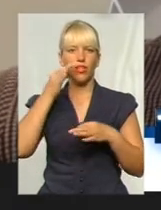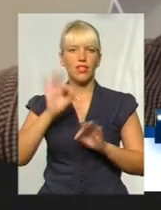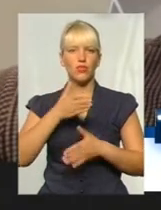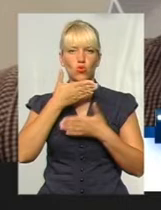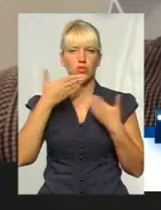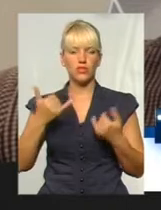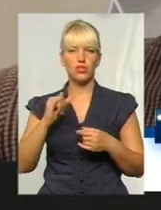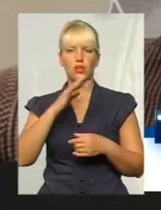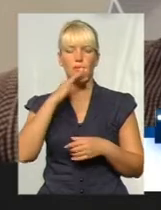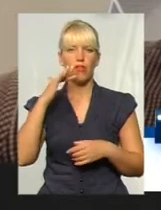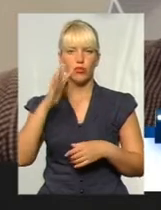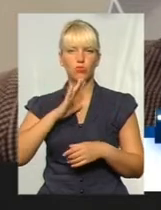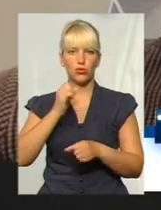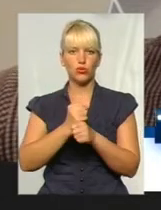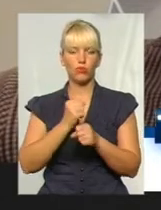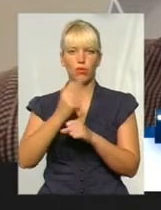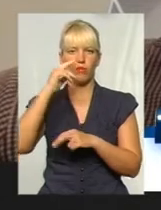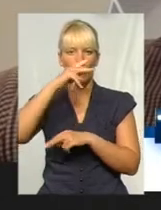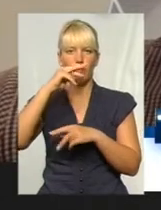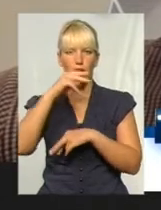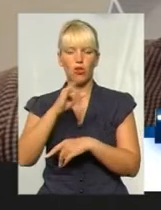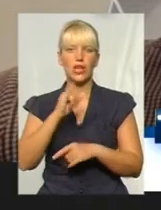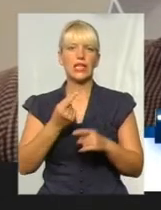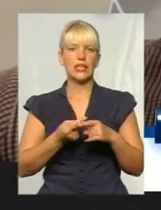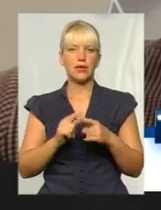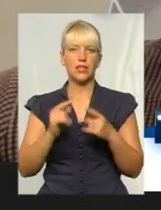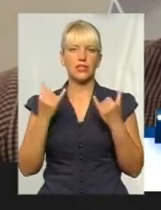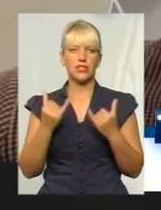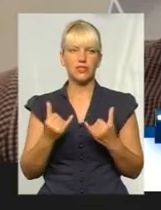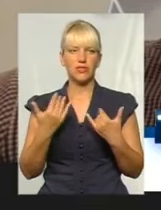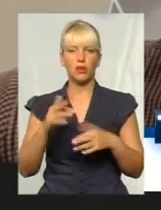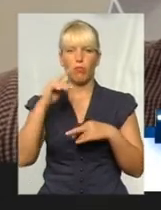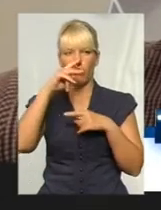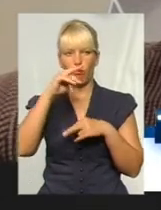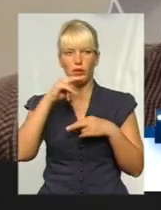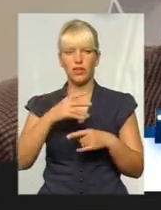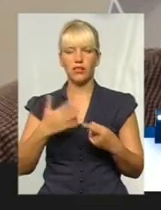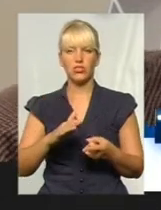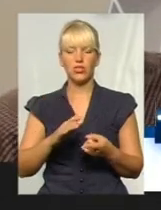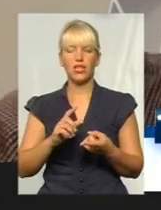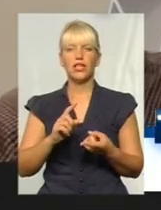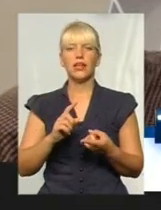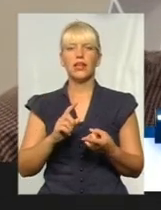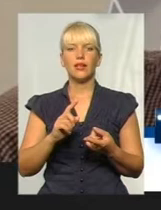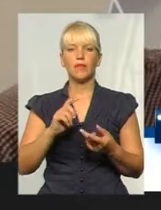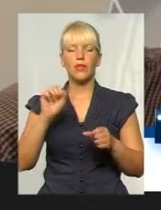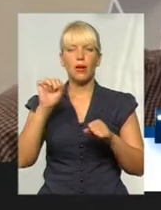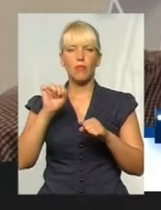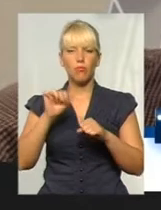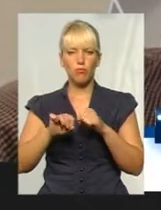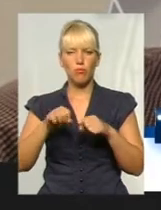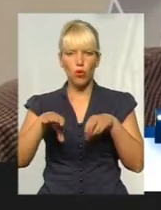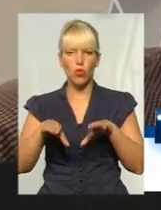досить багато половин. Зараз ми ці подолали і намагаємося їх лабораторити.